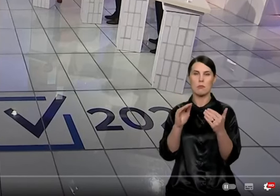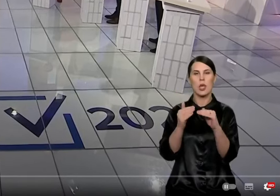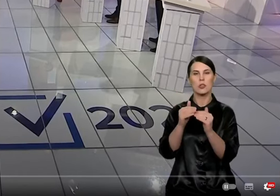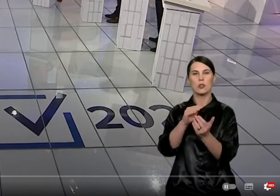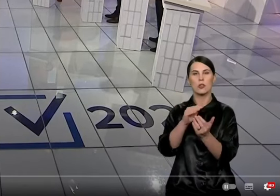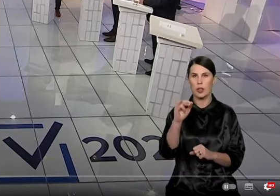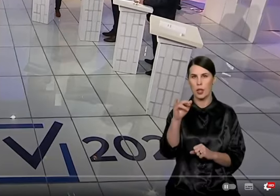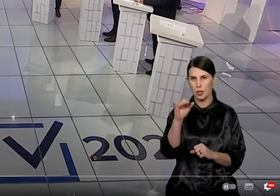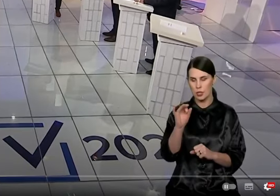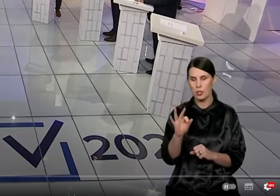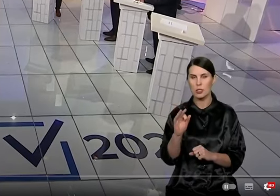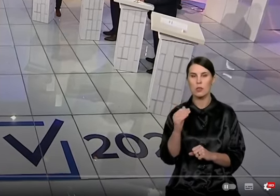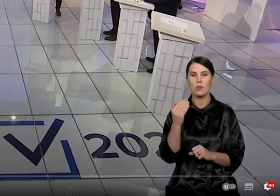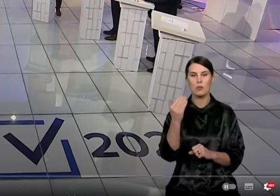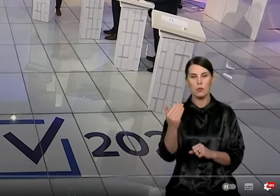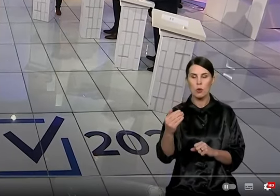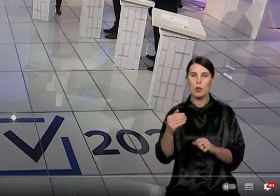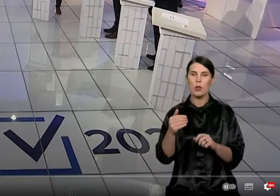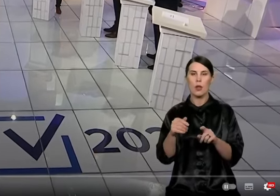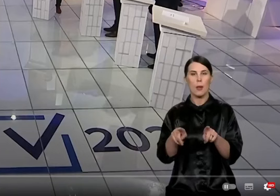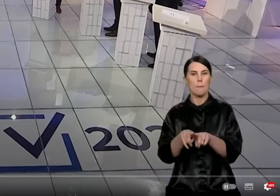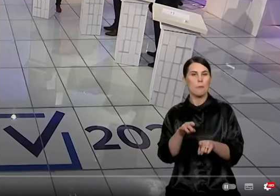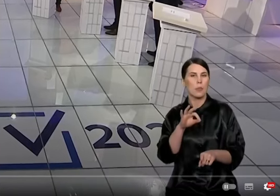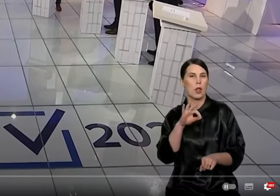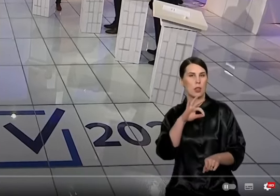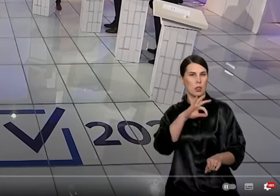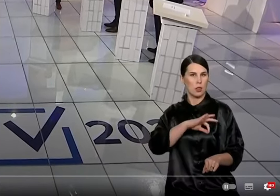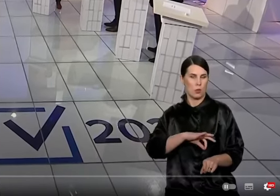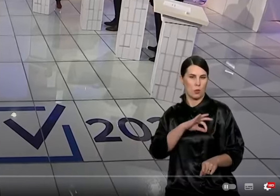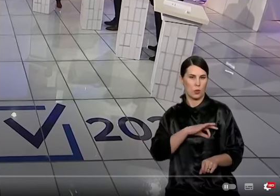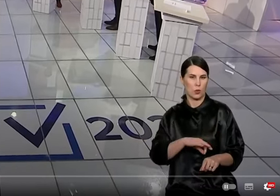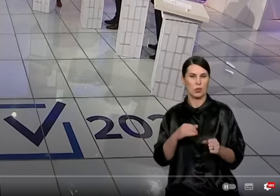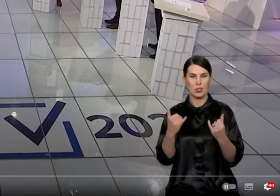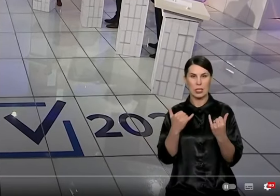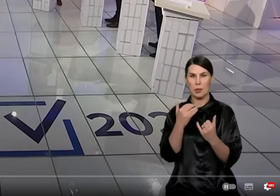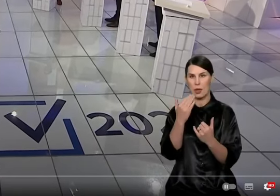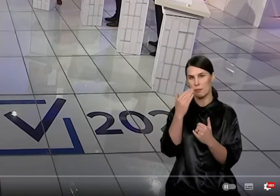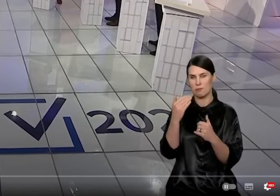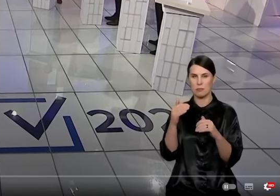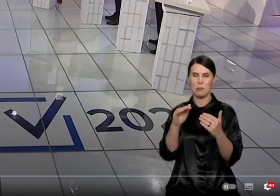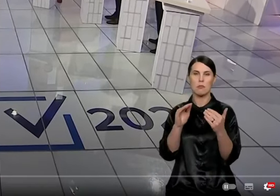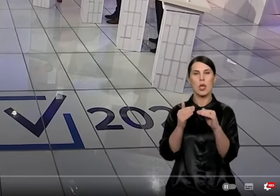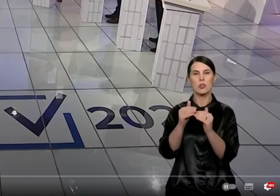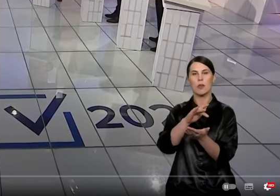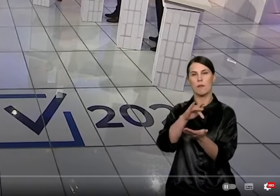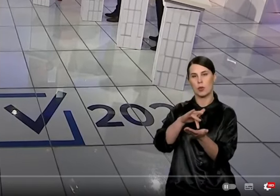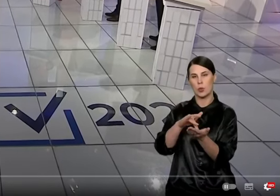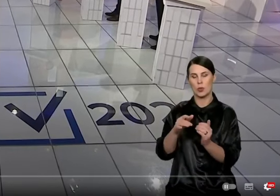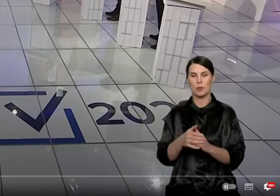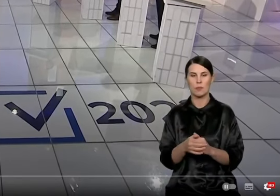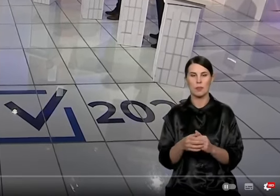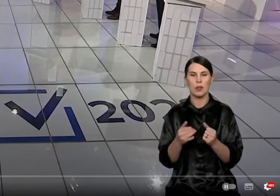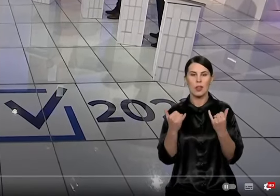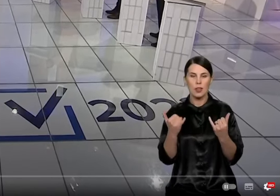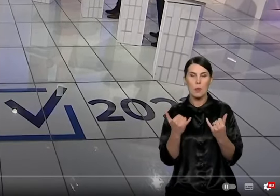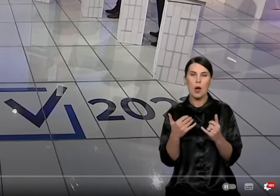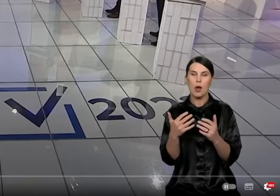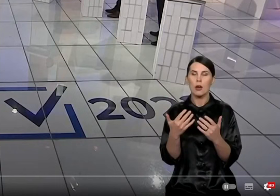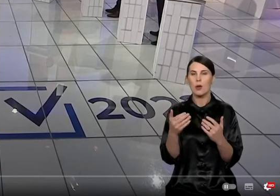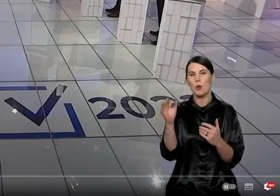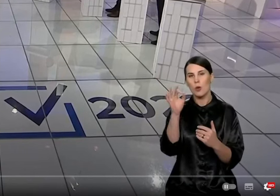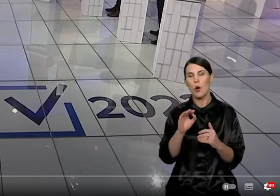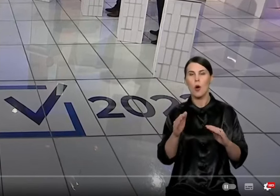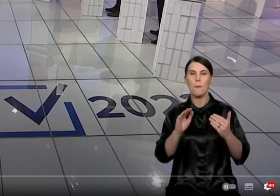Ačiū, kad dabartinio gatvės jaurinio politiką, ar kitaip tvarkytumėt Girinskas. Ačiū, kad dabartinio gatvės jaurinio politiką, ar kitaip